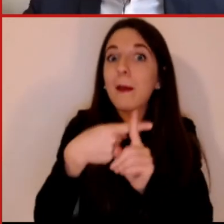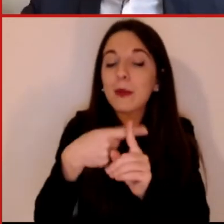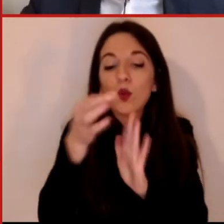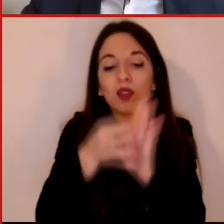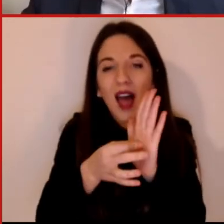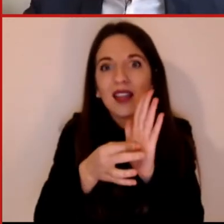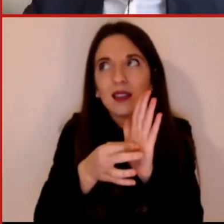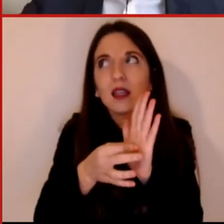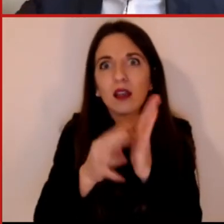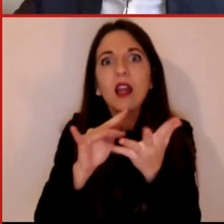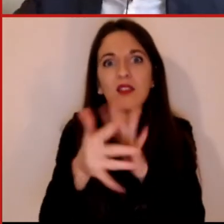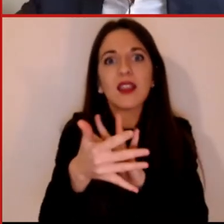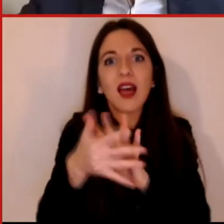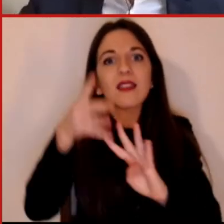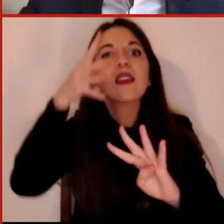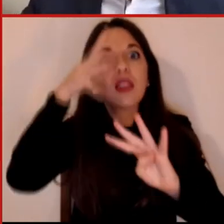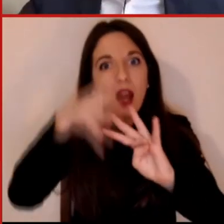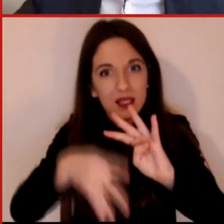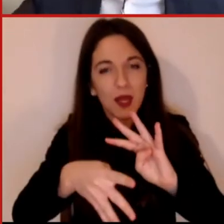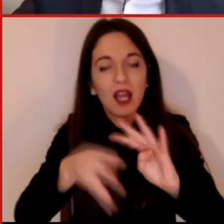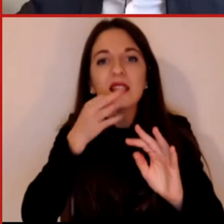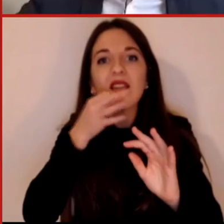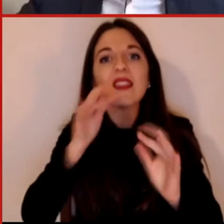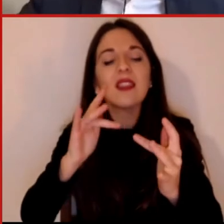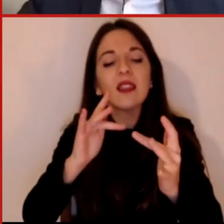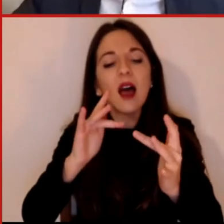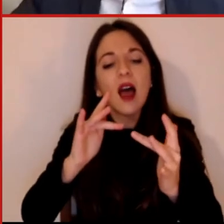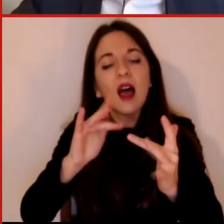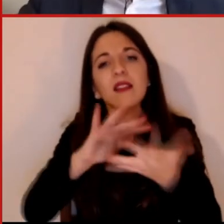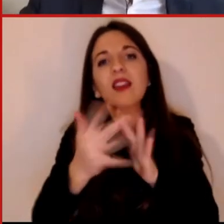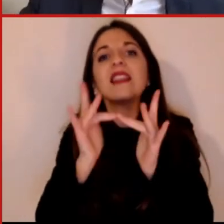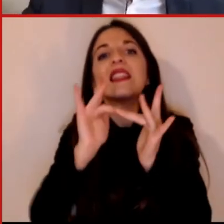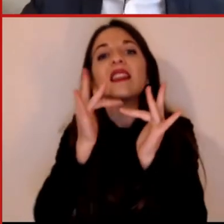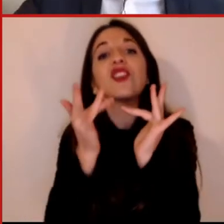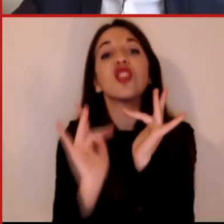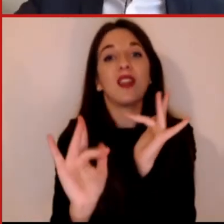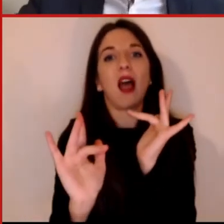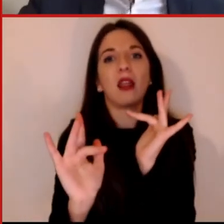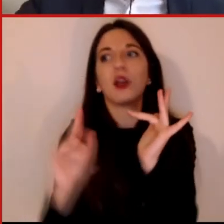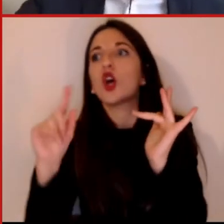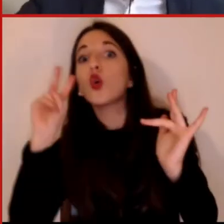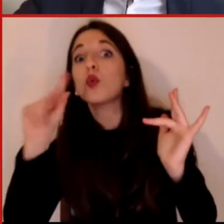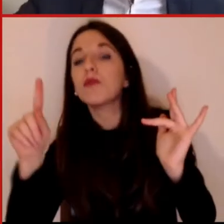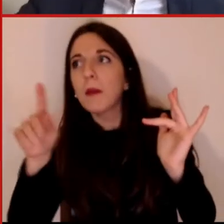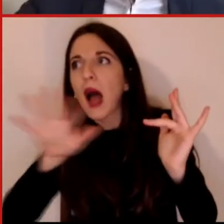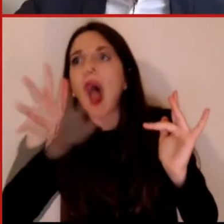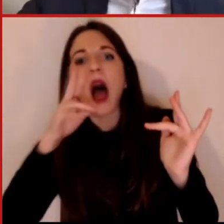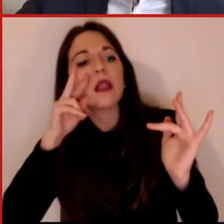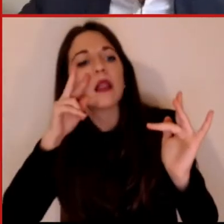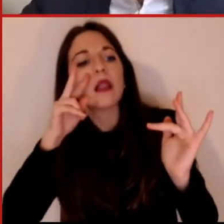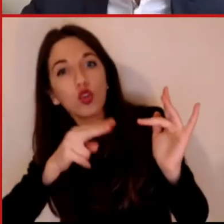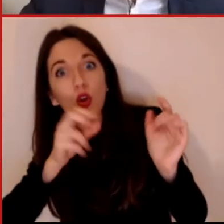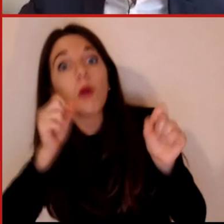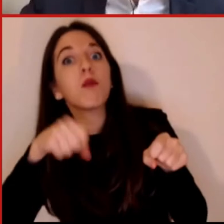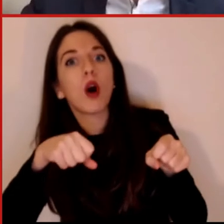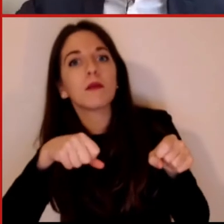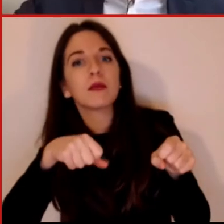reale. Cioè sono dati che sono digitalizzati, sono come diciamo noi machine readable, non dobbiamo più andare a leggere milioni di